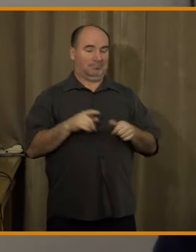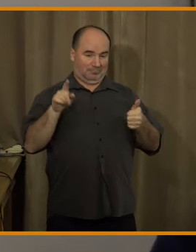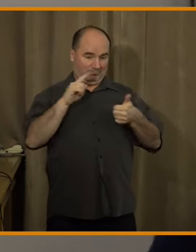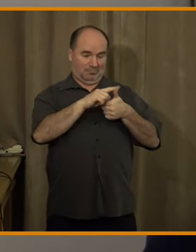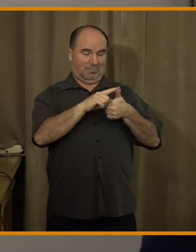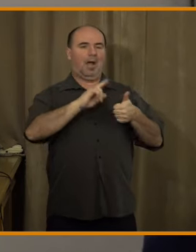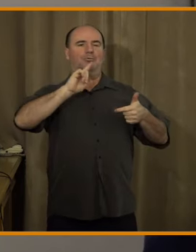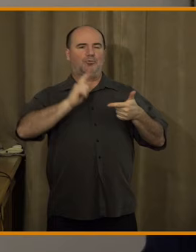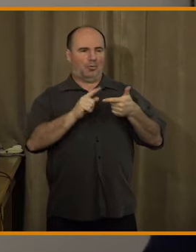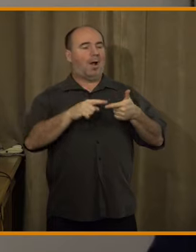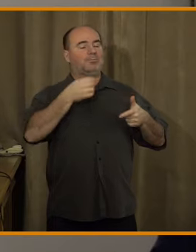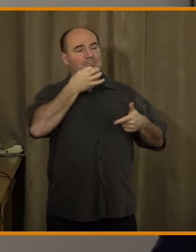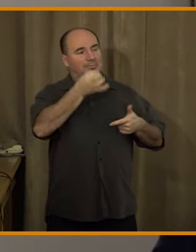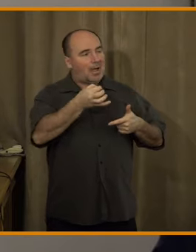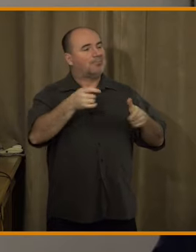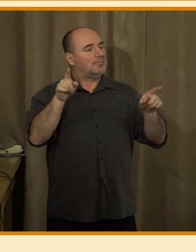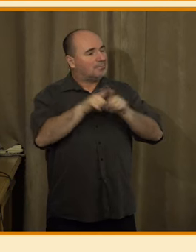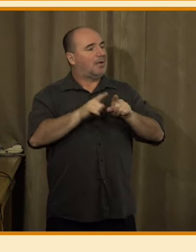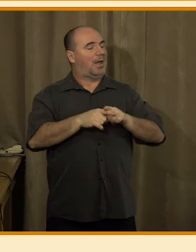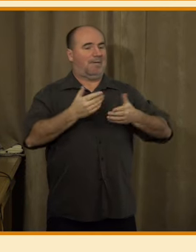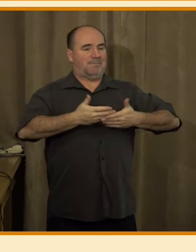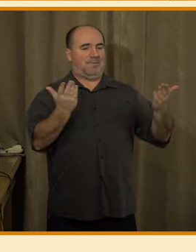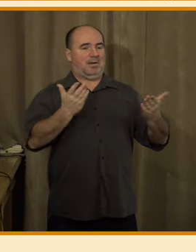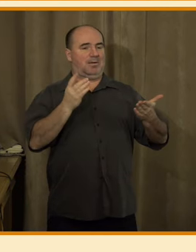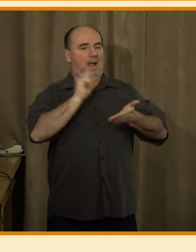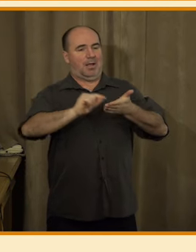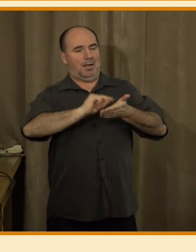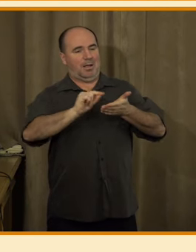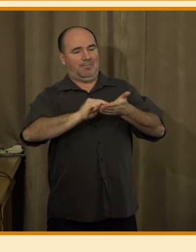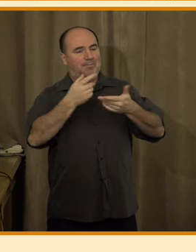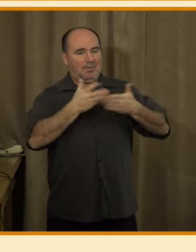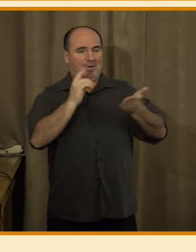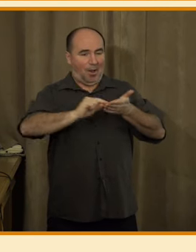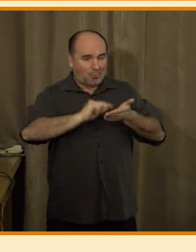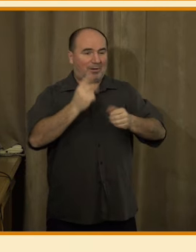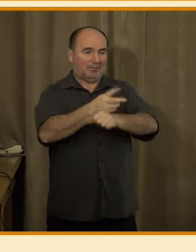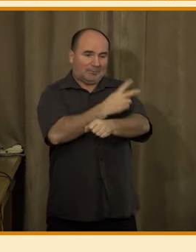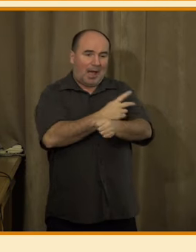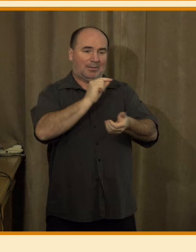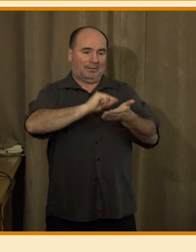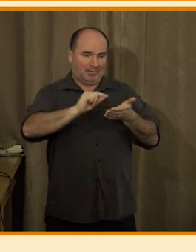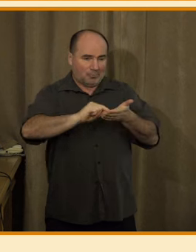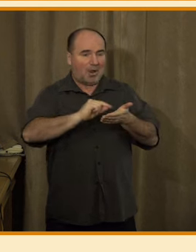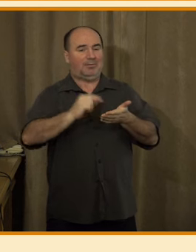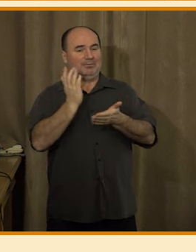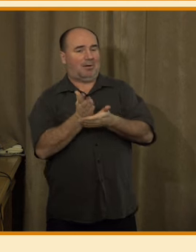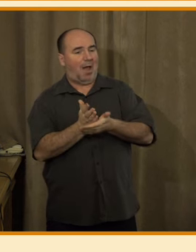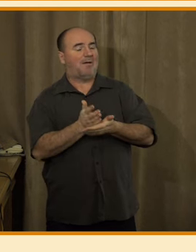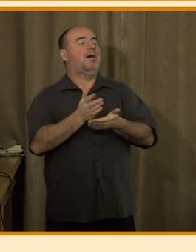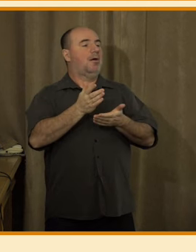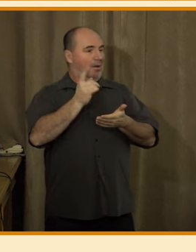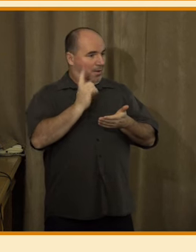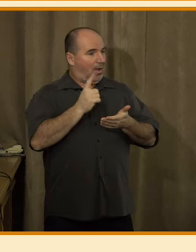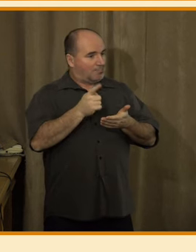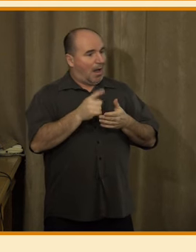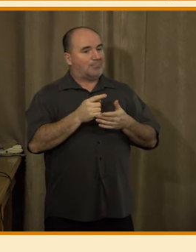na její vnímání, na dopad, vlastně na důstojnost člověka, riziko diskriminace lidí v souvislosti s digitálním